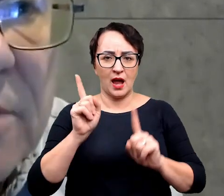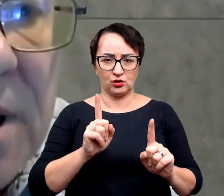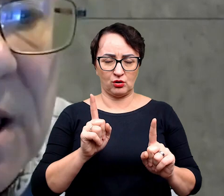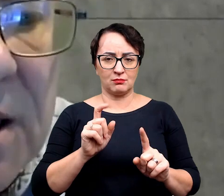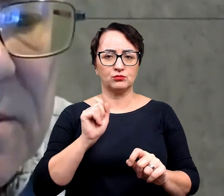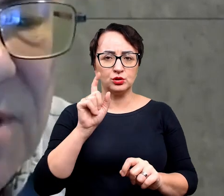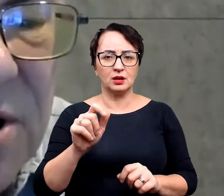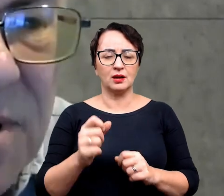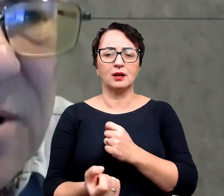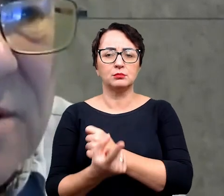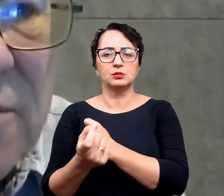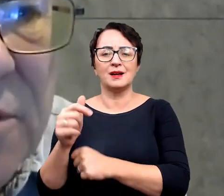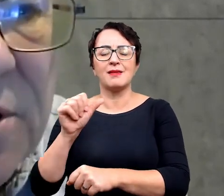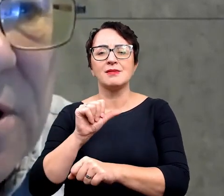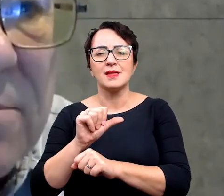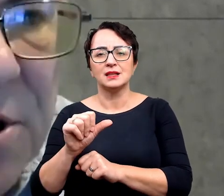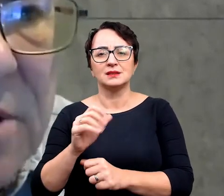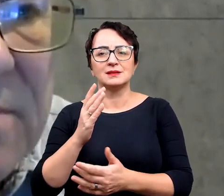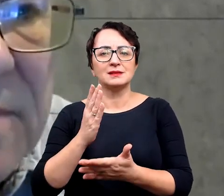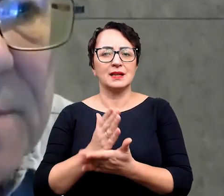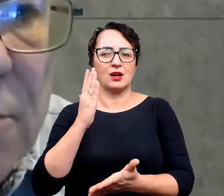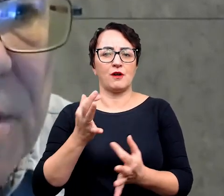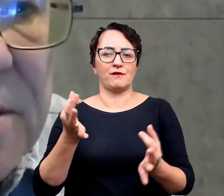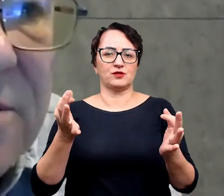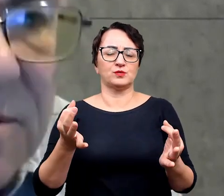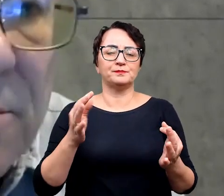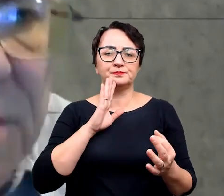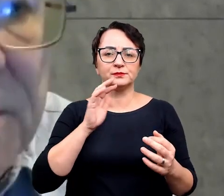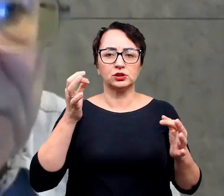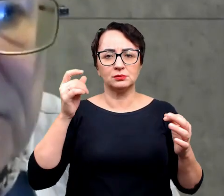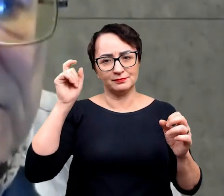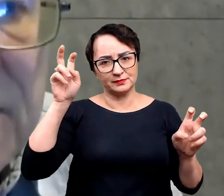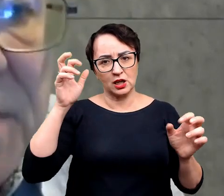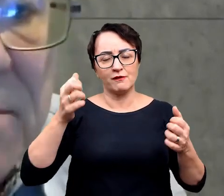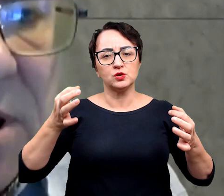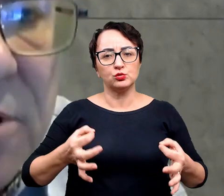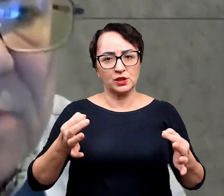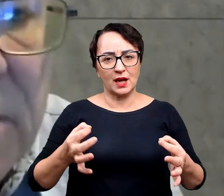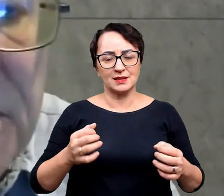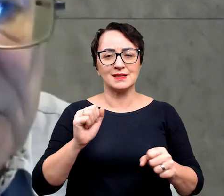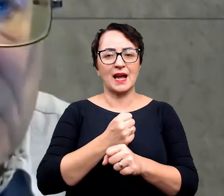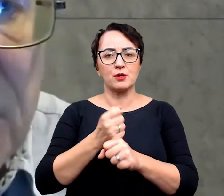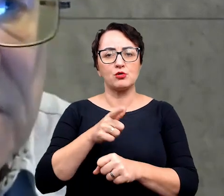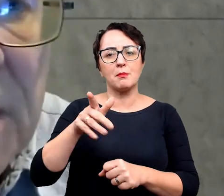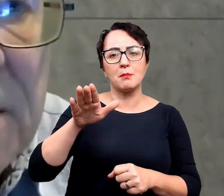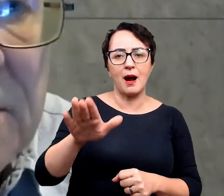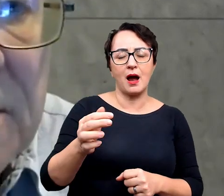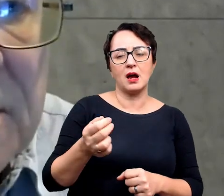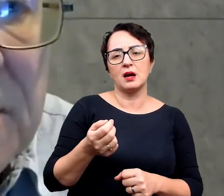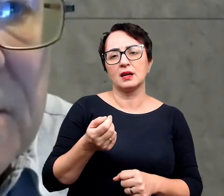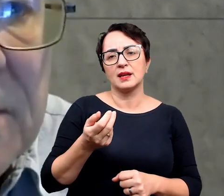występują właściwie tylko i wyłącznie takie bardziej współczesne, znaczy współczesne, no skamieniałości mające kilka,